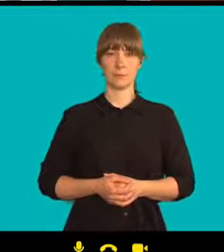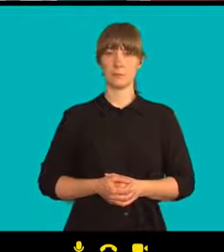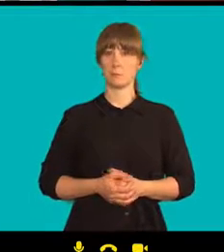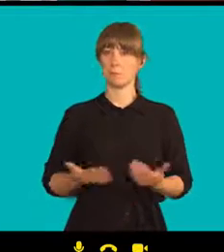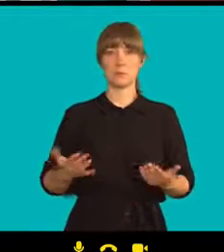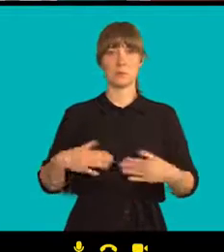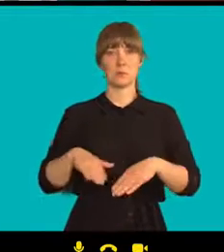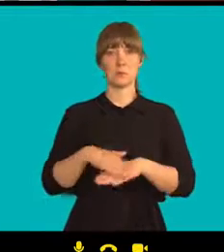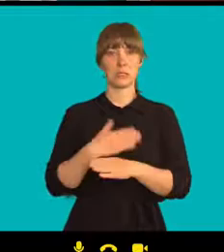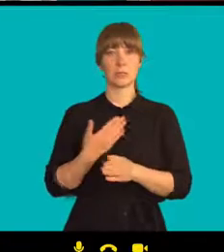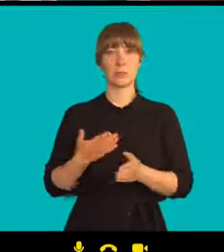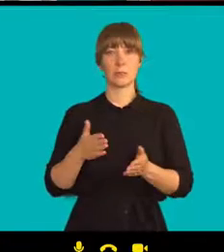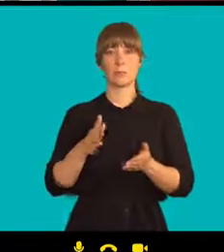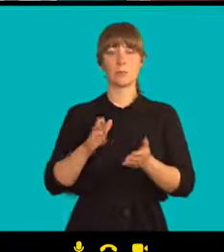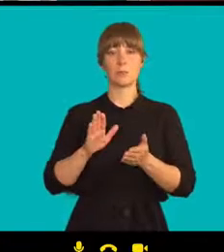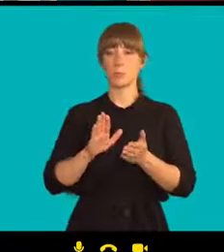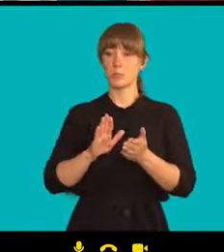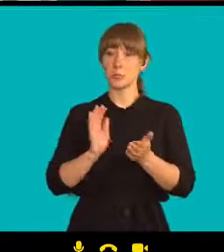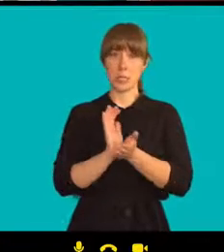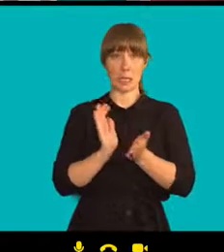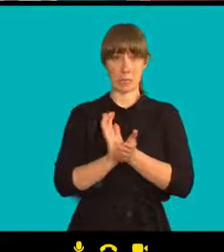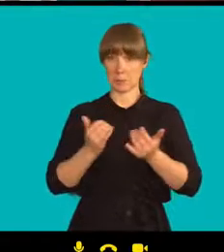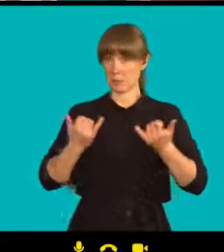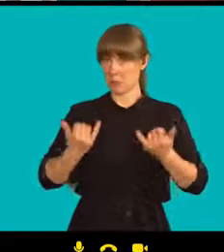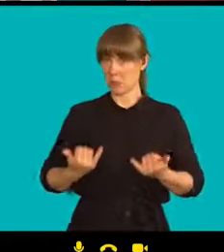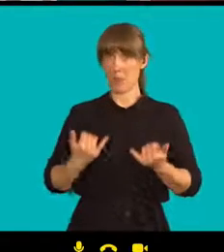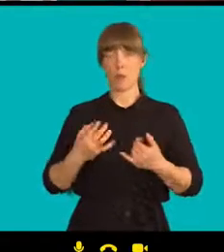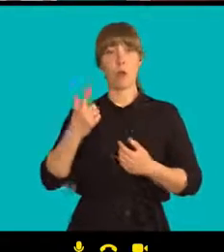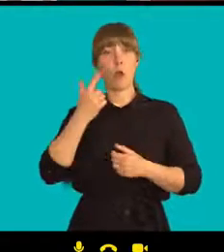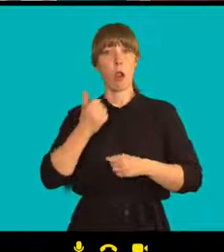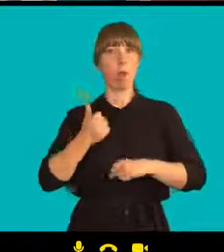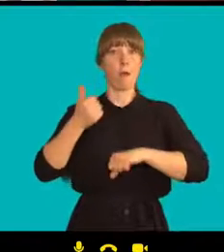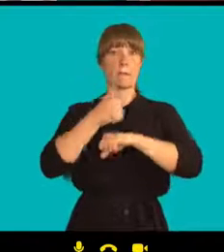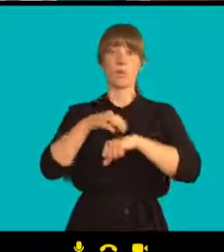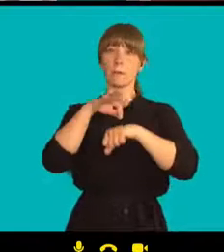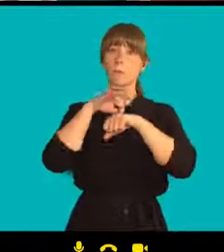Nepotřebujeme prozatím žádného vůdce.